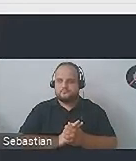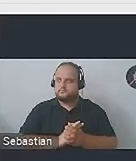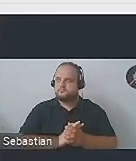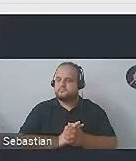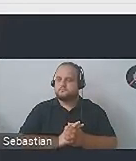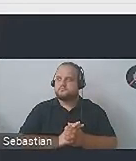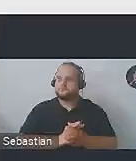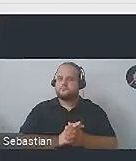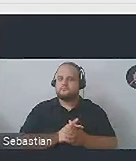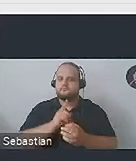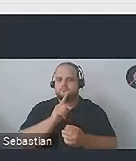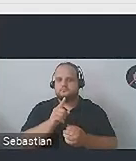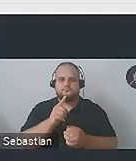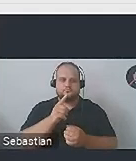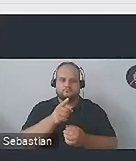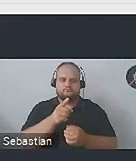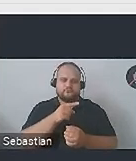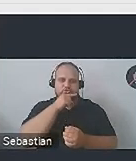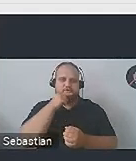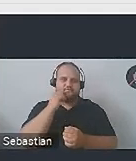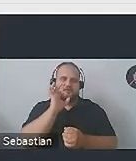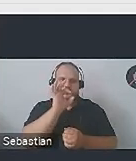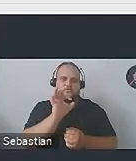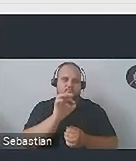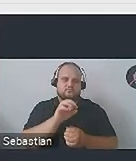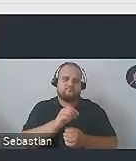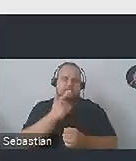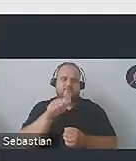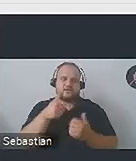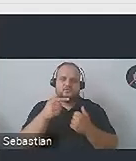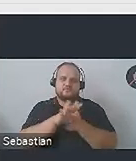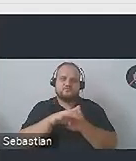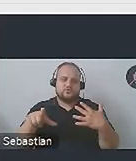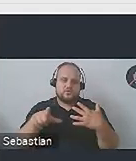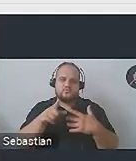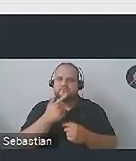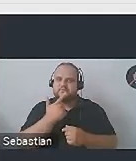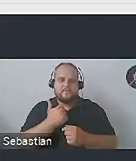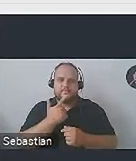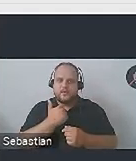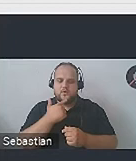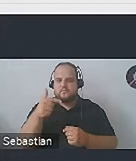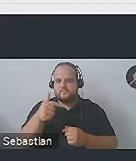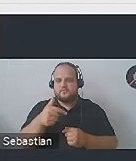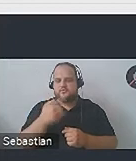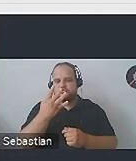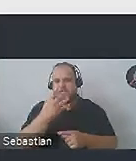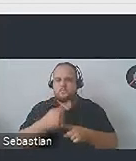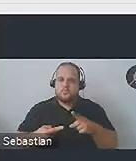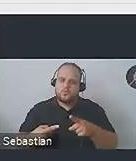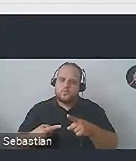Tutaj wskaźnik kontrastu jest na czerwono napisane, że tylko 2,97. To jest za mało. Powinno być przynajmniej 4,5.